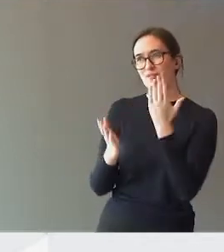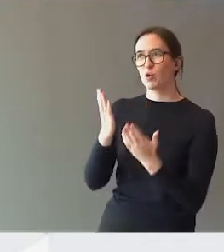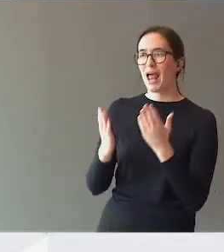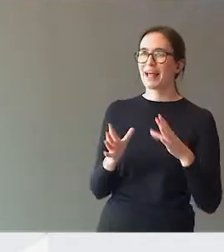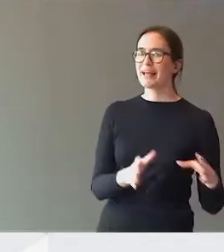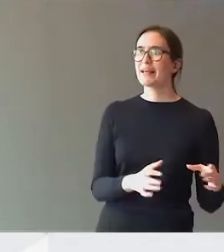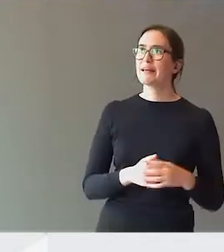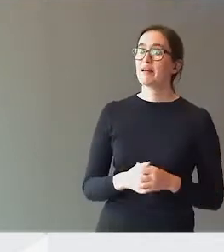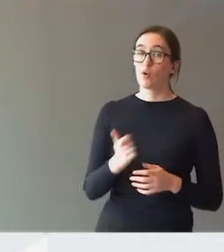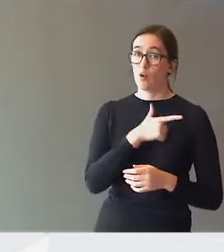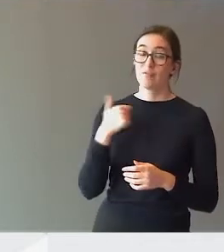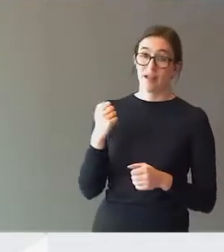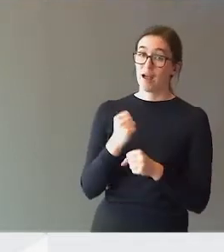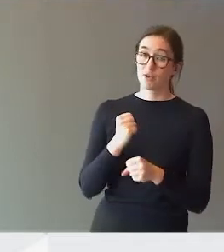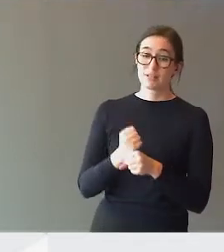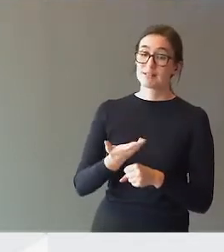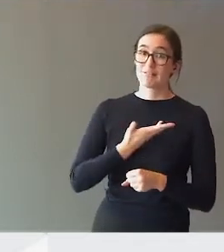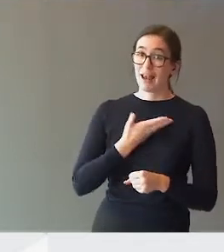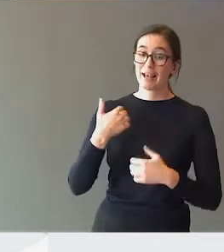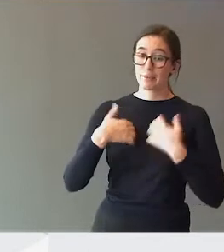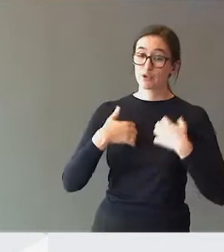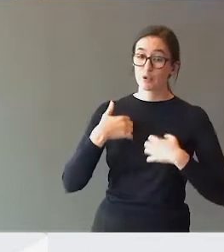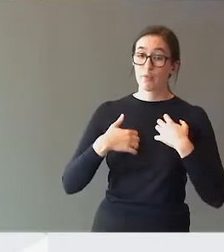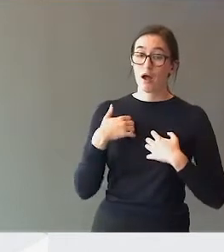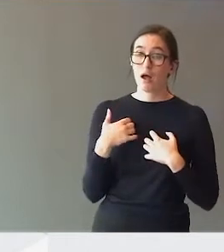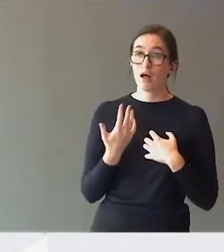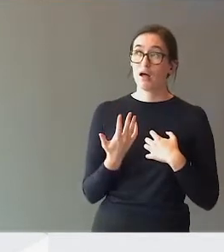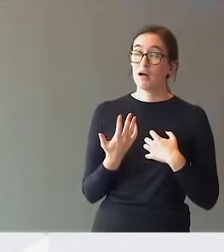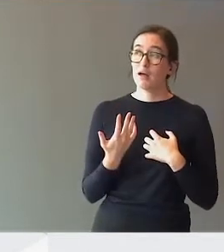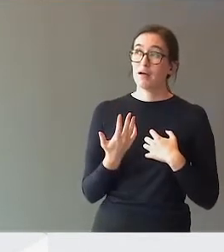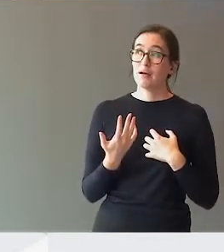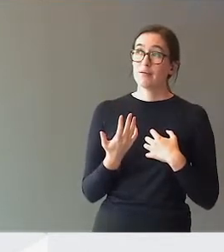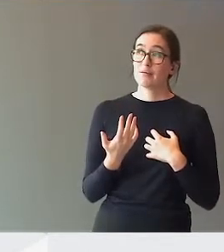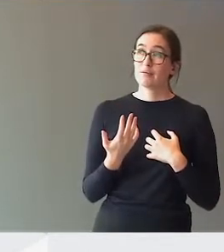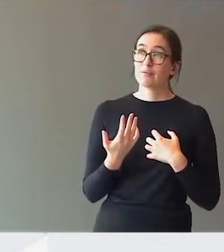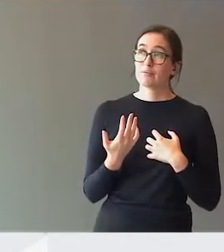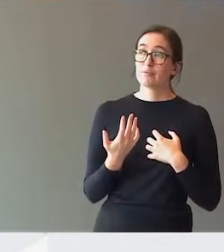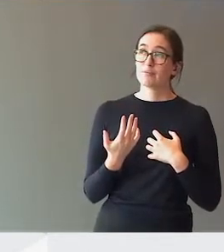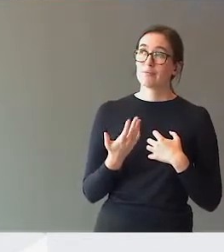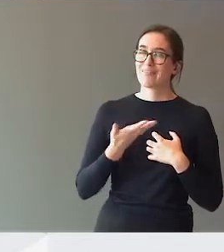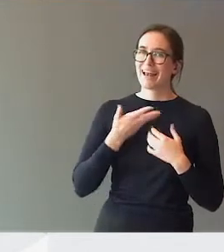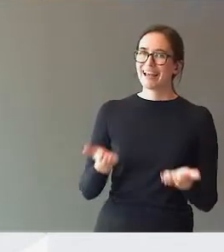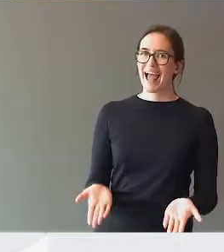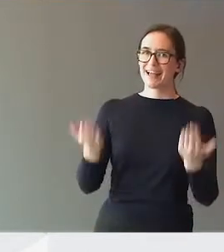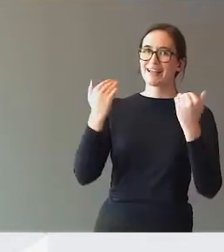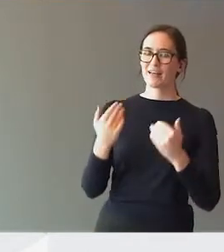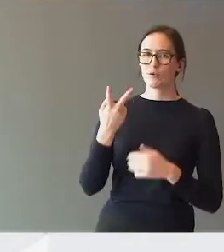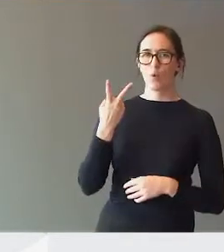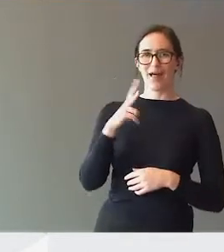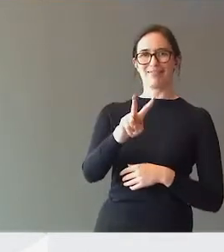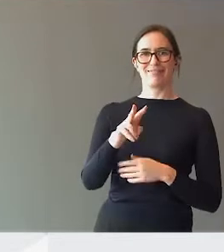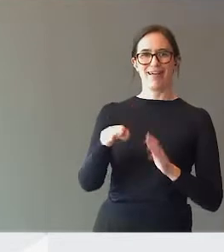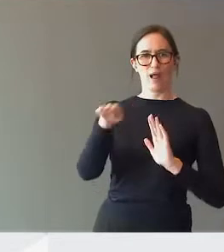Vi er rett og slett veldig bekymret for at det er veldig enkelt å endre det